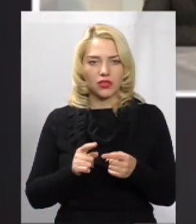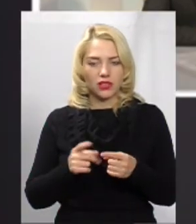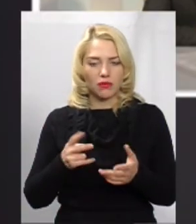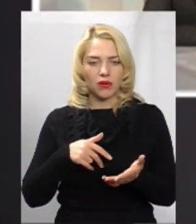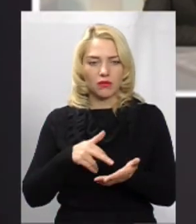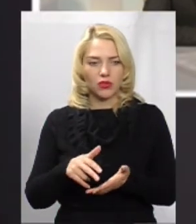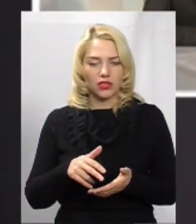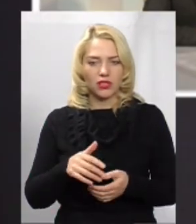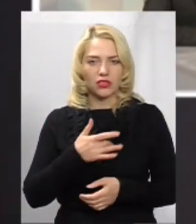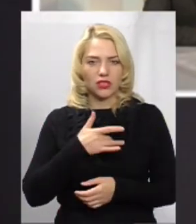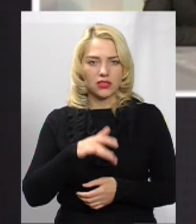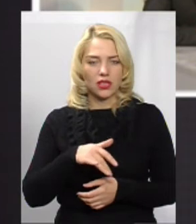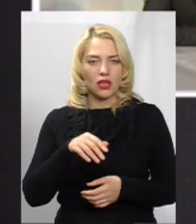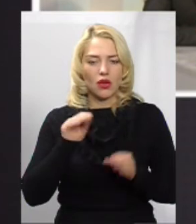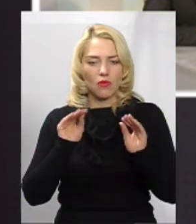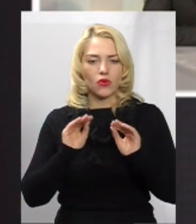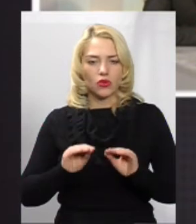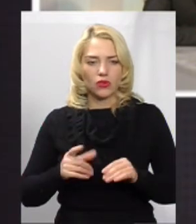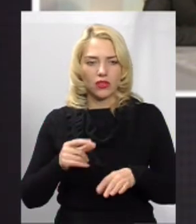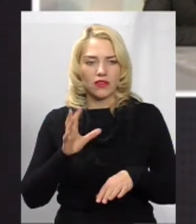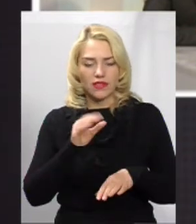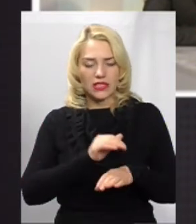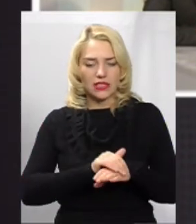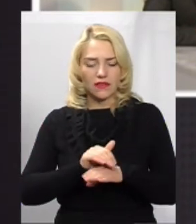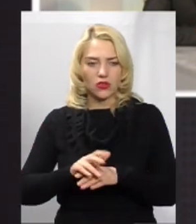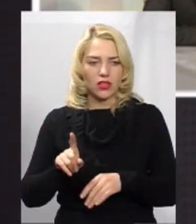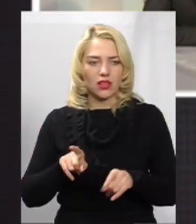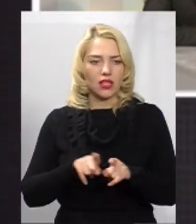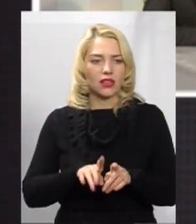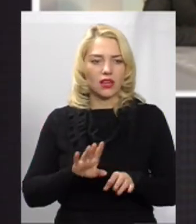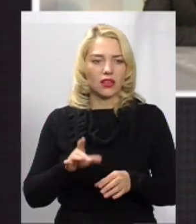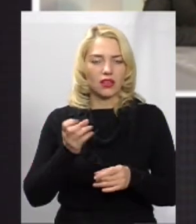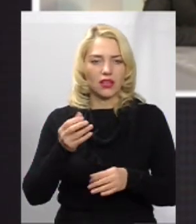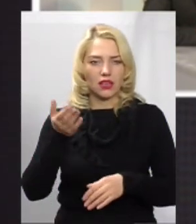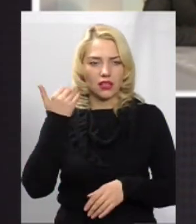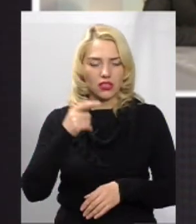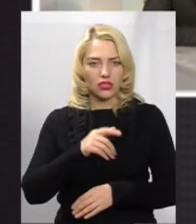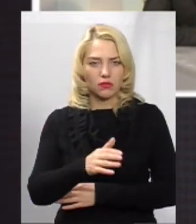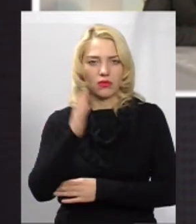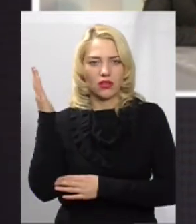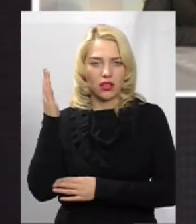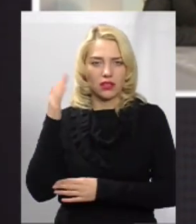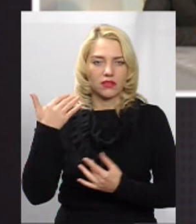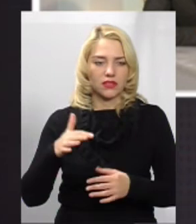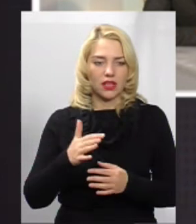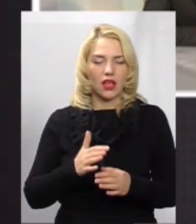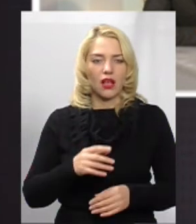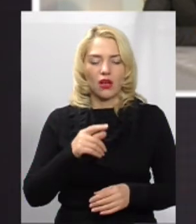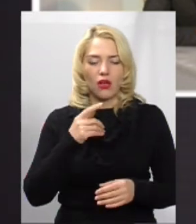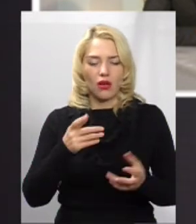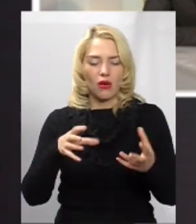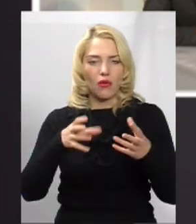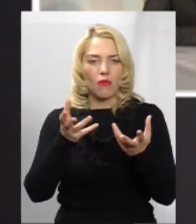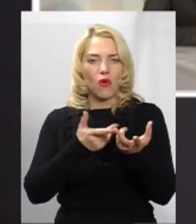жорсткий протокол, де все зафіксувати. не так, як раніше підняли руку і просто порахували,